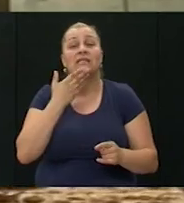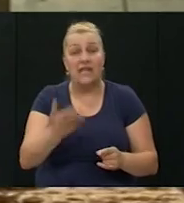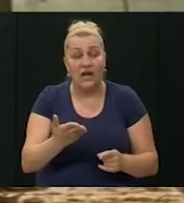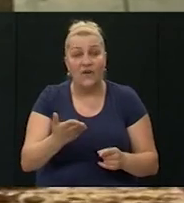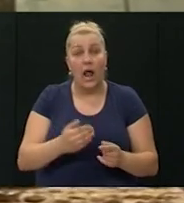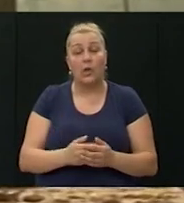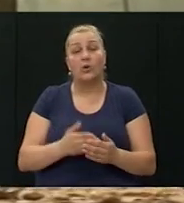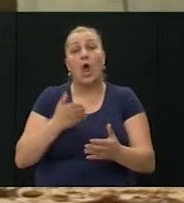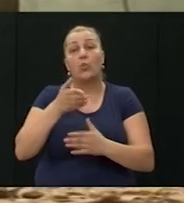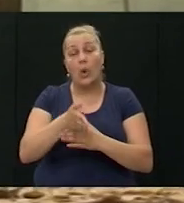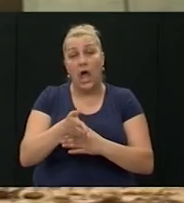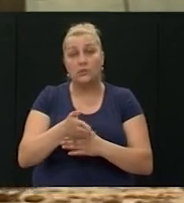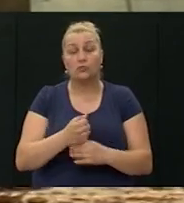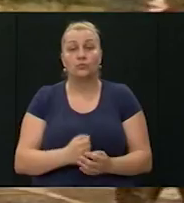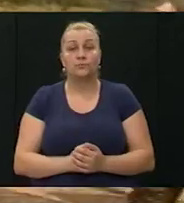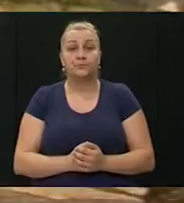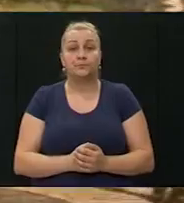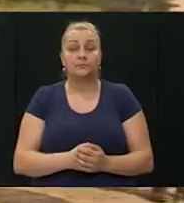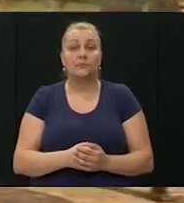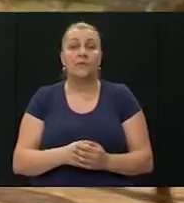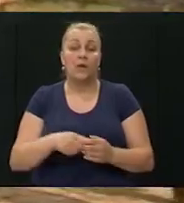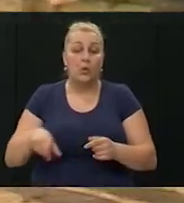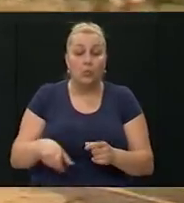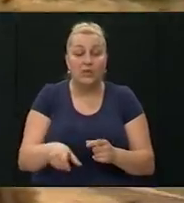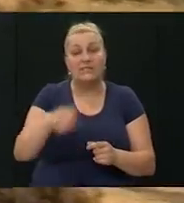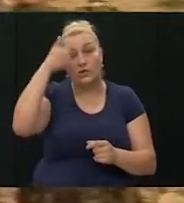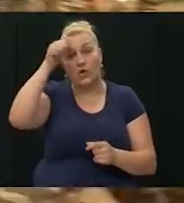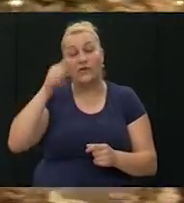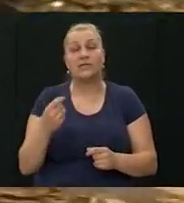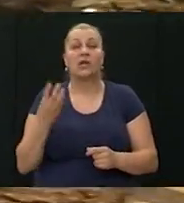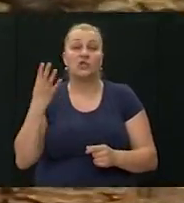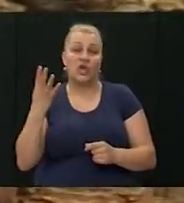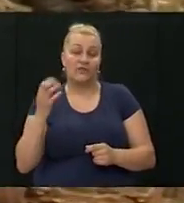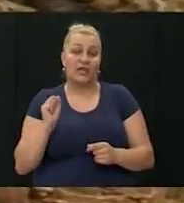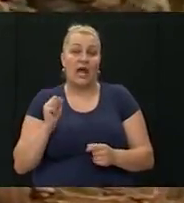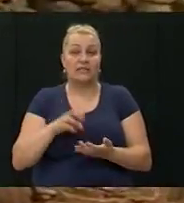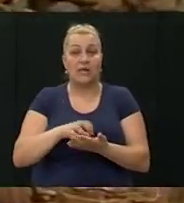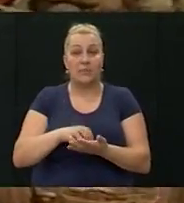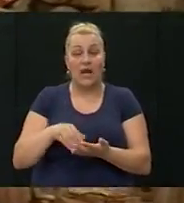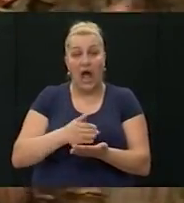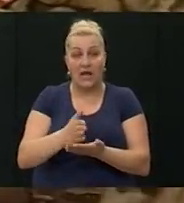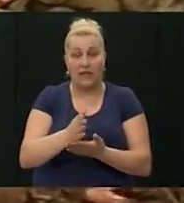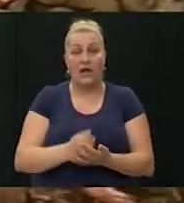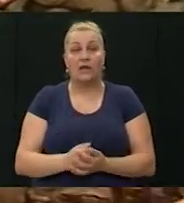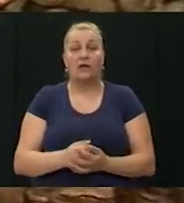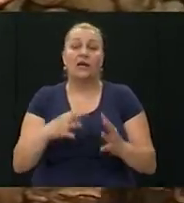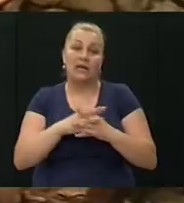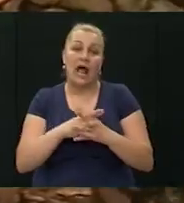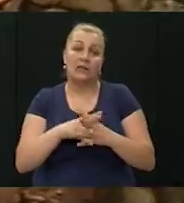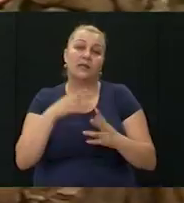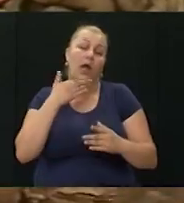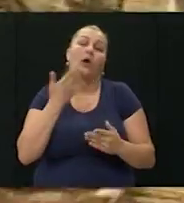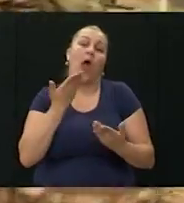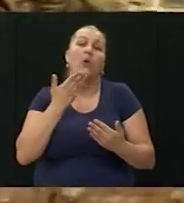ulazu u grade naš Zadar je ulica četvrtoj dobili smo lijepu ulicu grad se je odužio